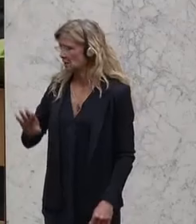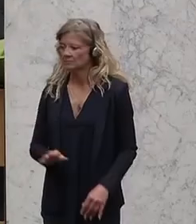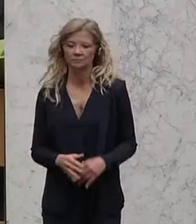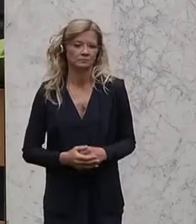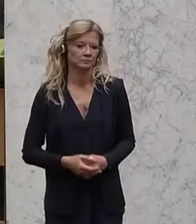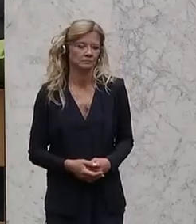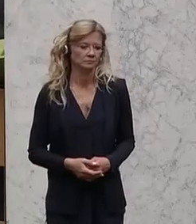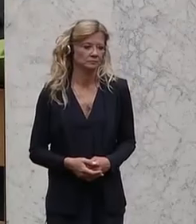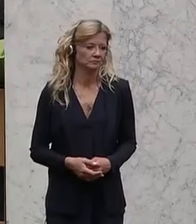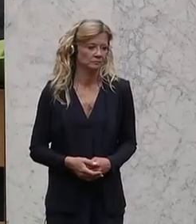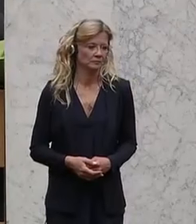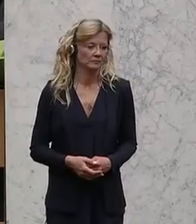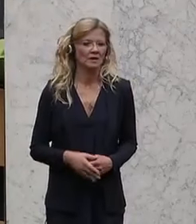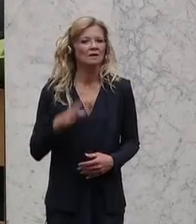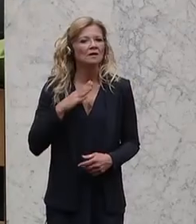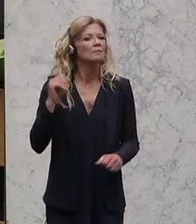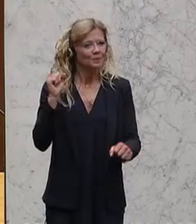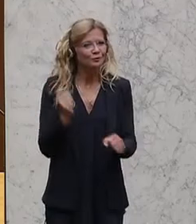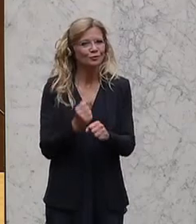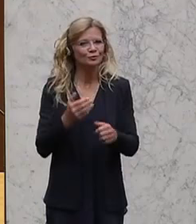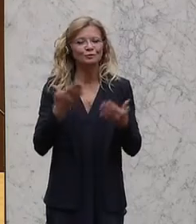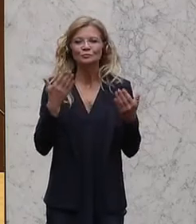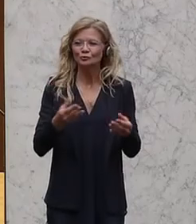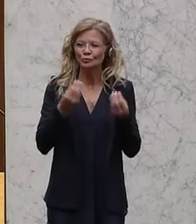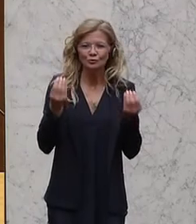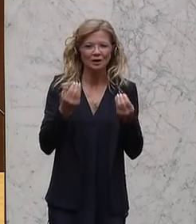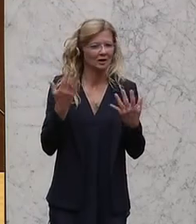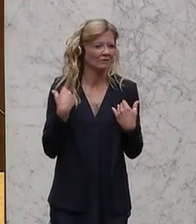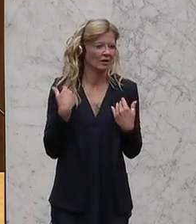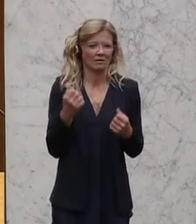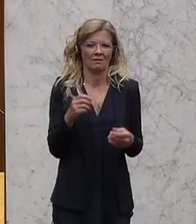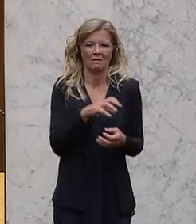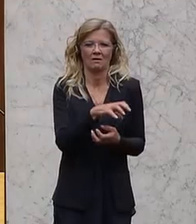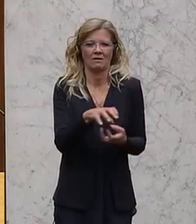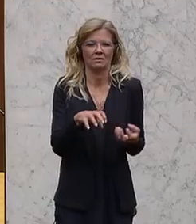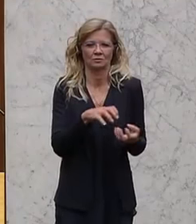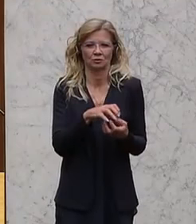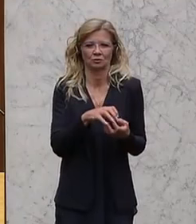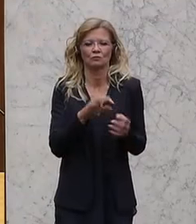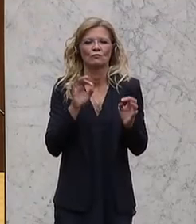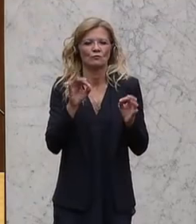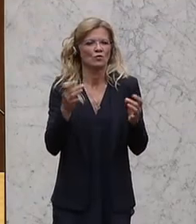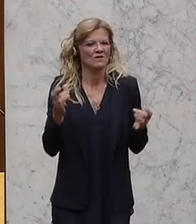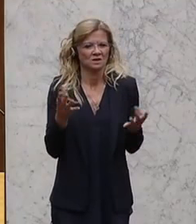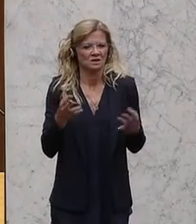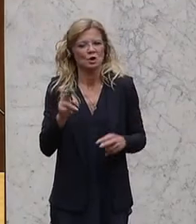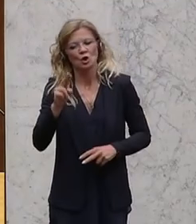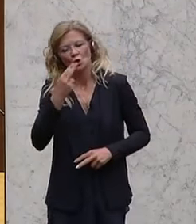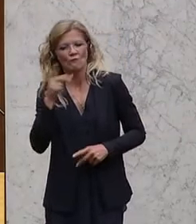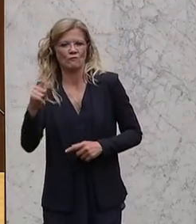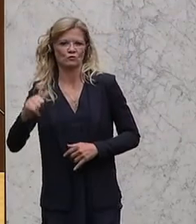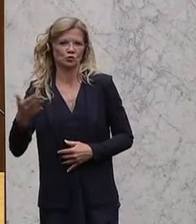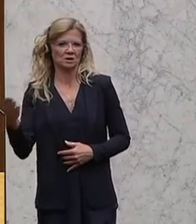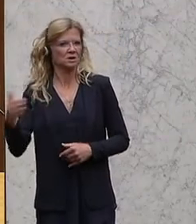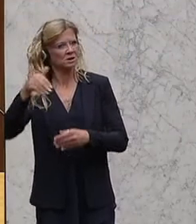Dennoch war diese Angelegenheit katastrophal für den Ruf der Justiz in Österreich.